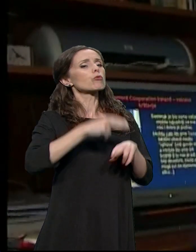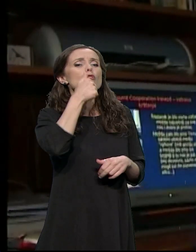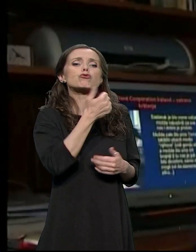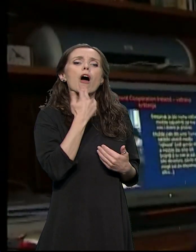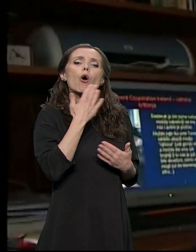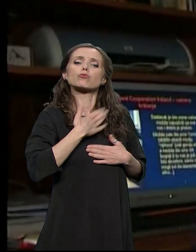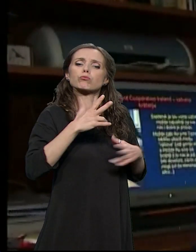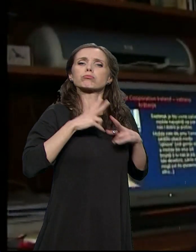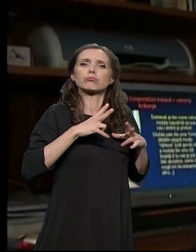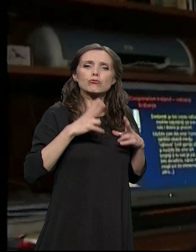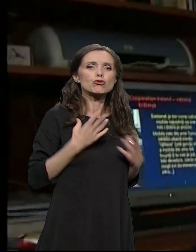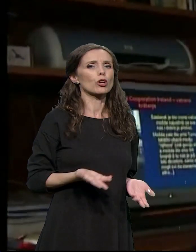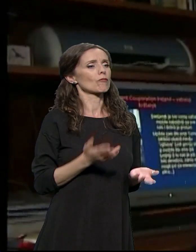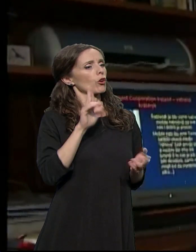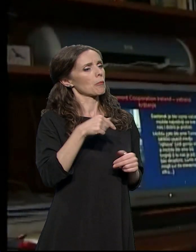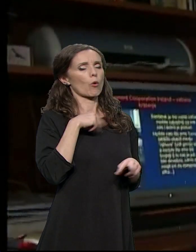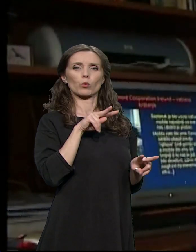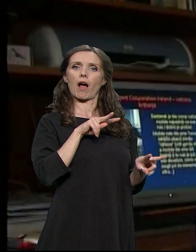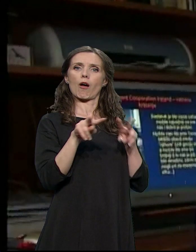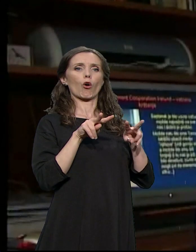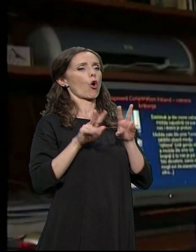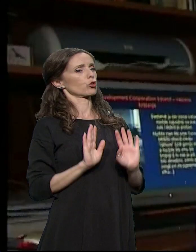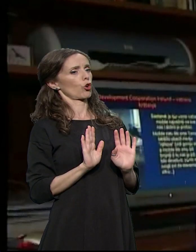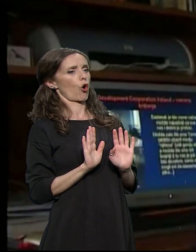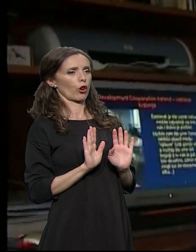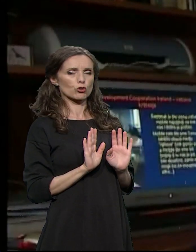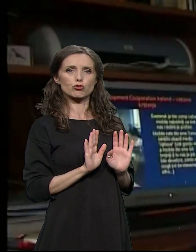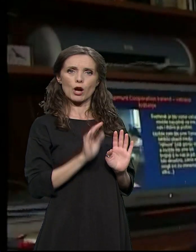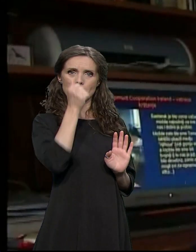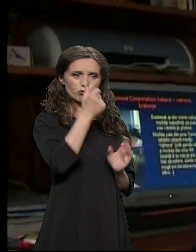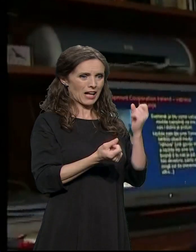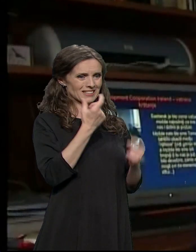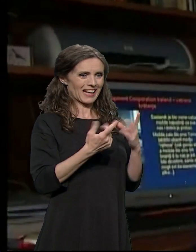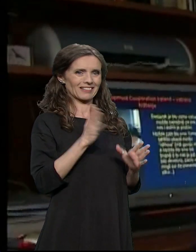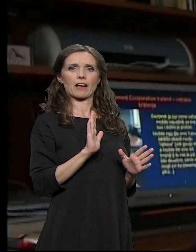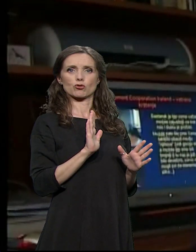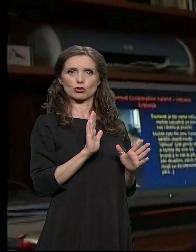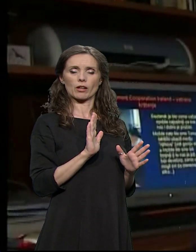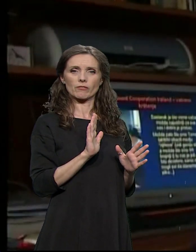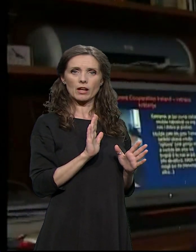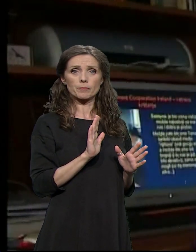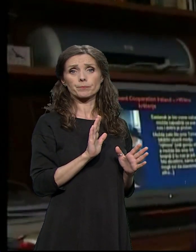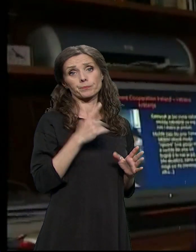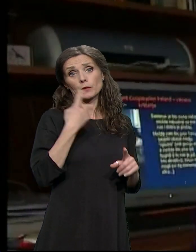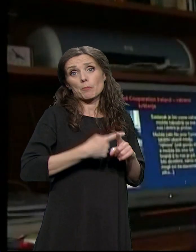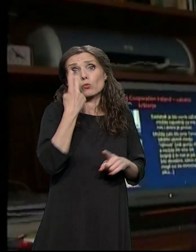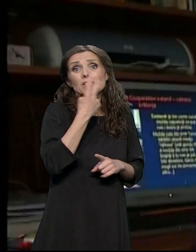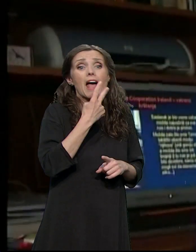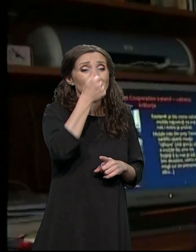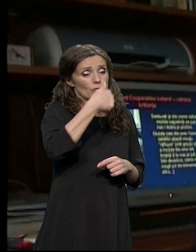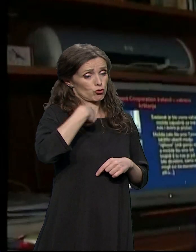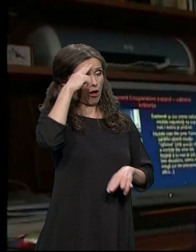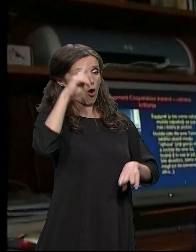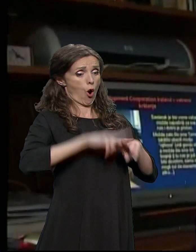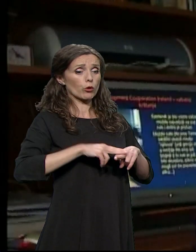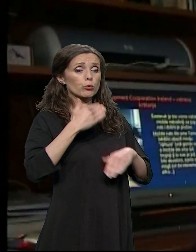izbora, da kontrolišete, da imate kontrolu nad stvarima koje se dešavaju, naravno odgovarate za to